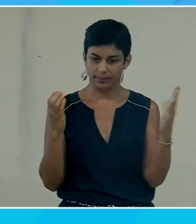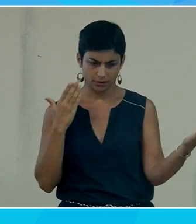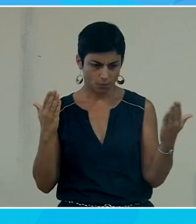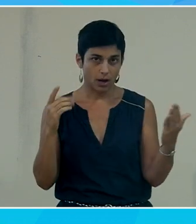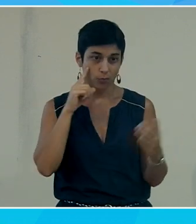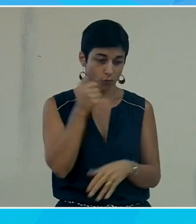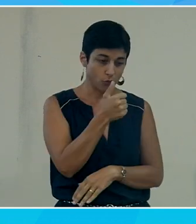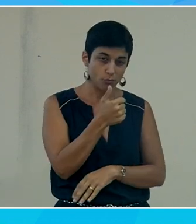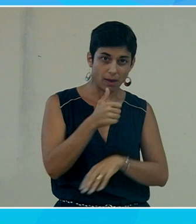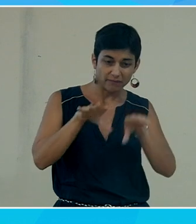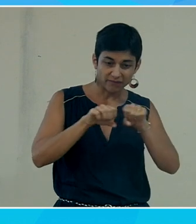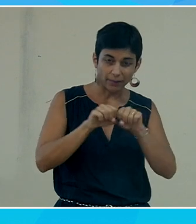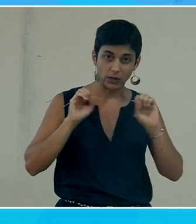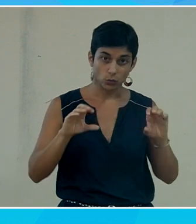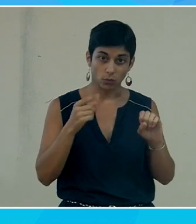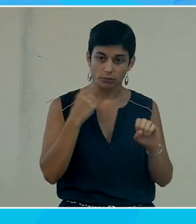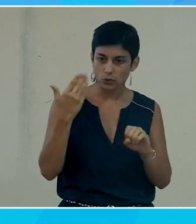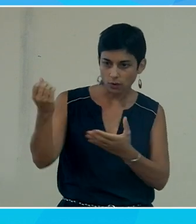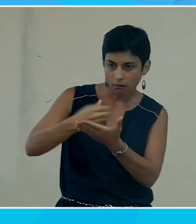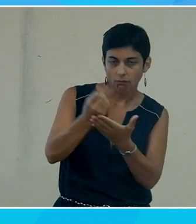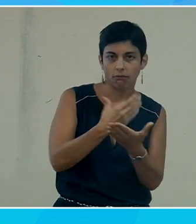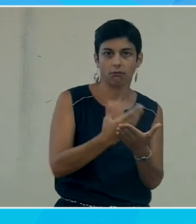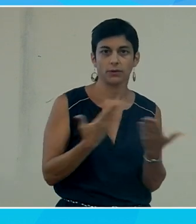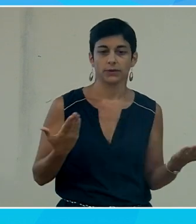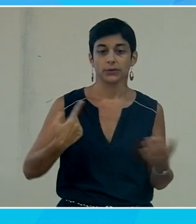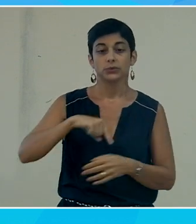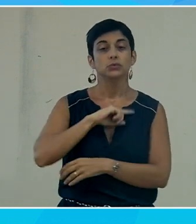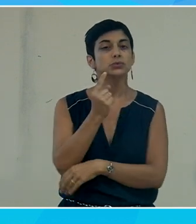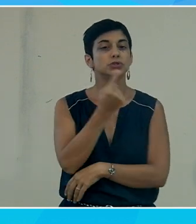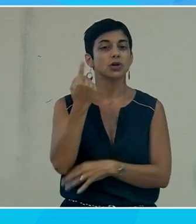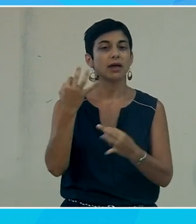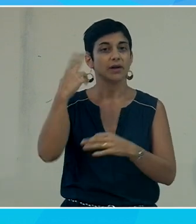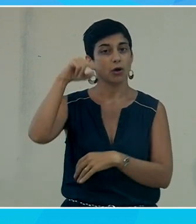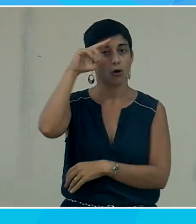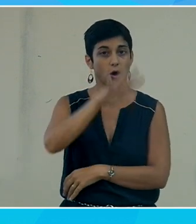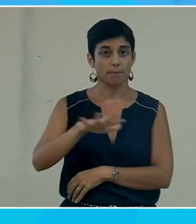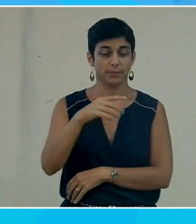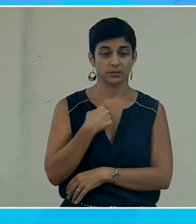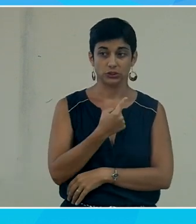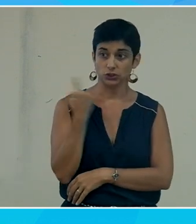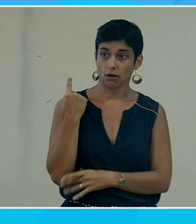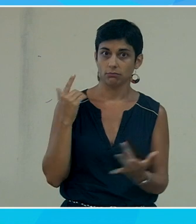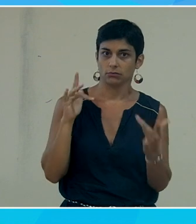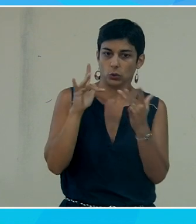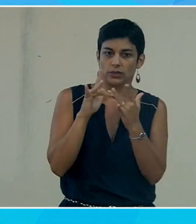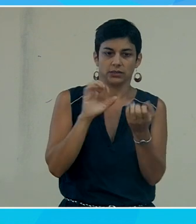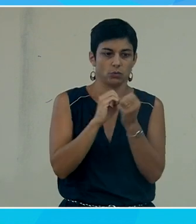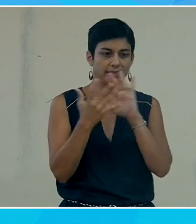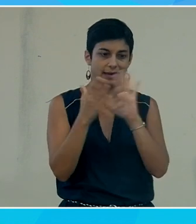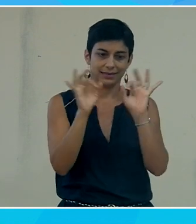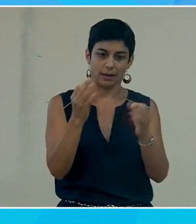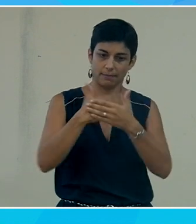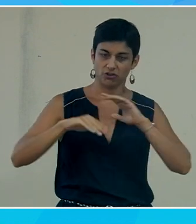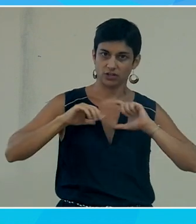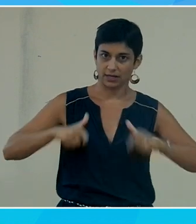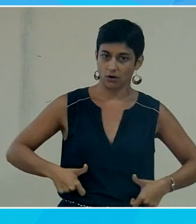son cours on a des outils numériques aujourd'hui on est les seuls quasiment au niveau européen à ne avoir de connexion internet dans les classes donc